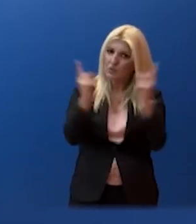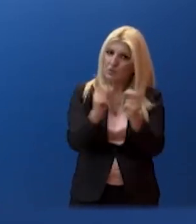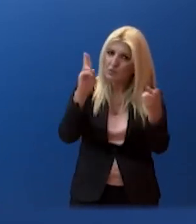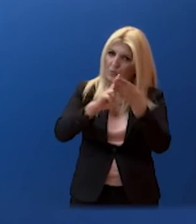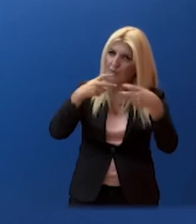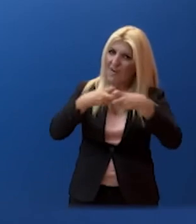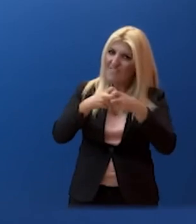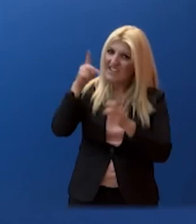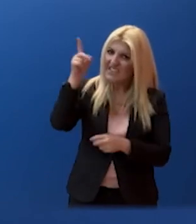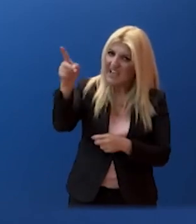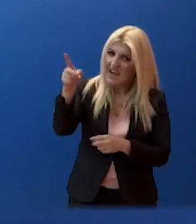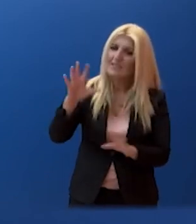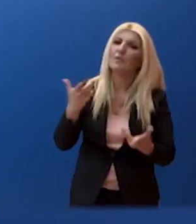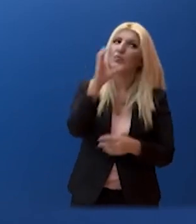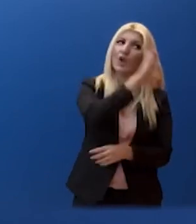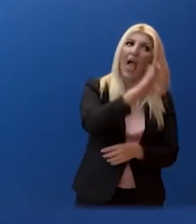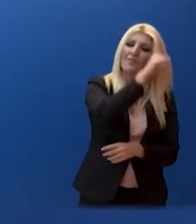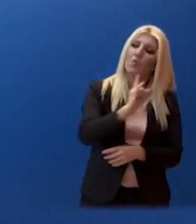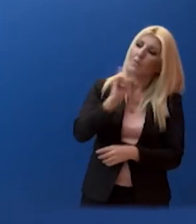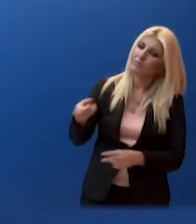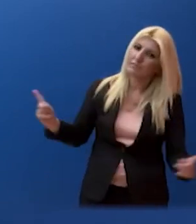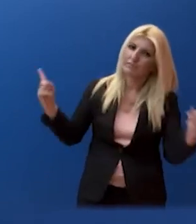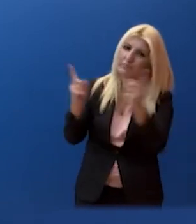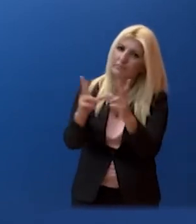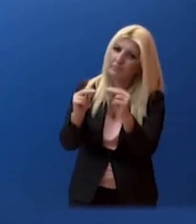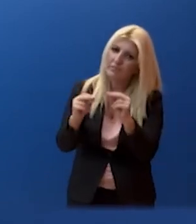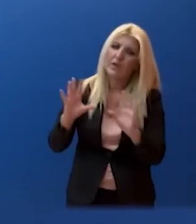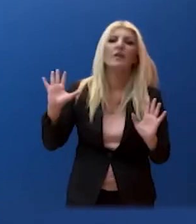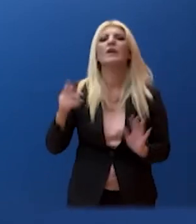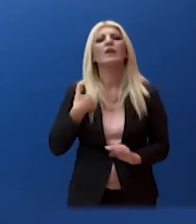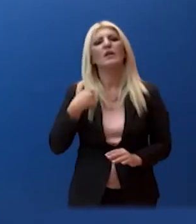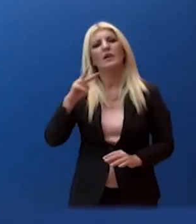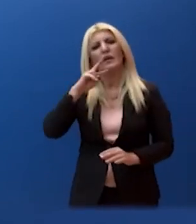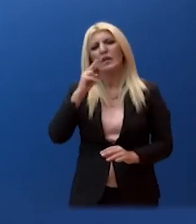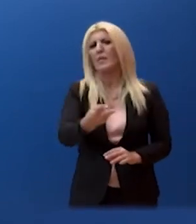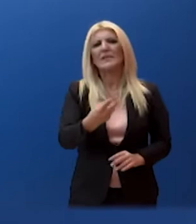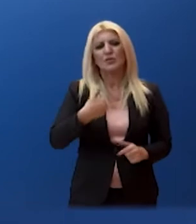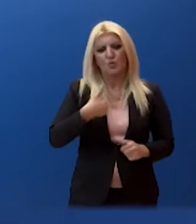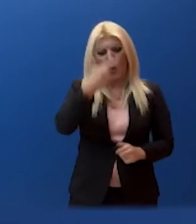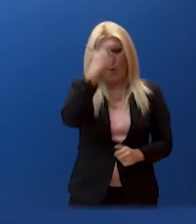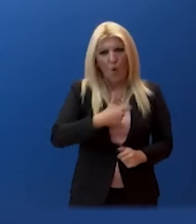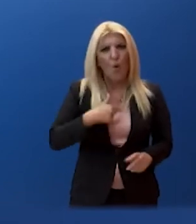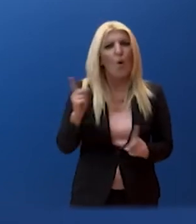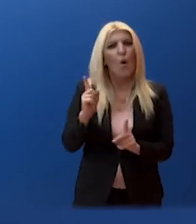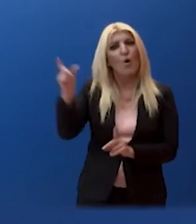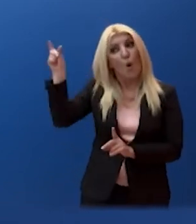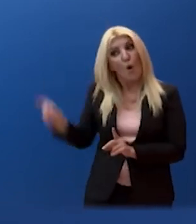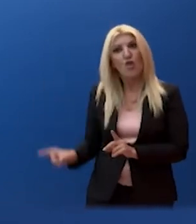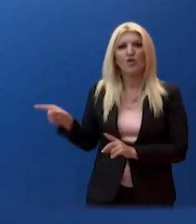σκόπιμο την Ευρωπαϊκή ηγεσία. Νομίζω ότι μπορώ να σας παραπλέψω στην απάντηση που έδωσε ο ίδιος ο Πρωθυπουργός την Κυριακή,